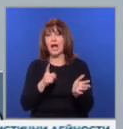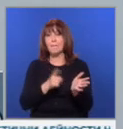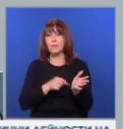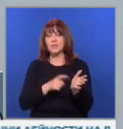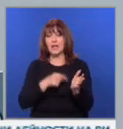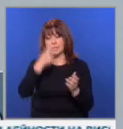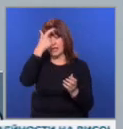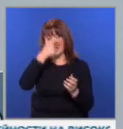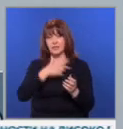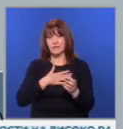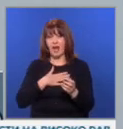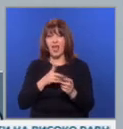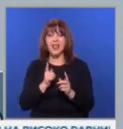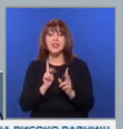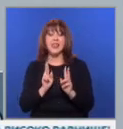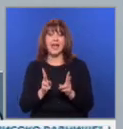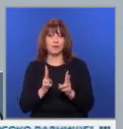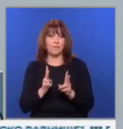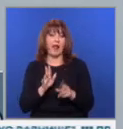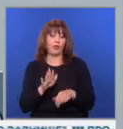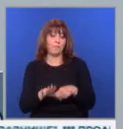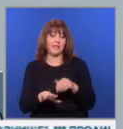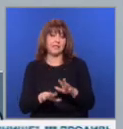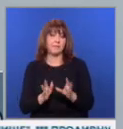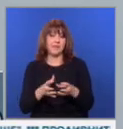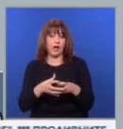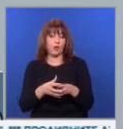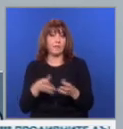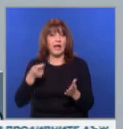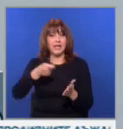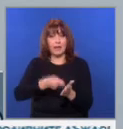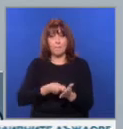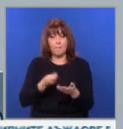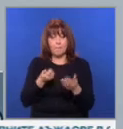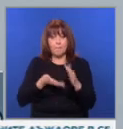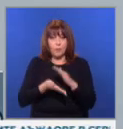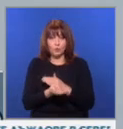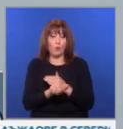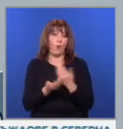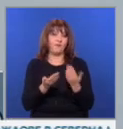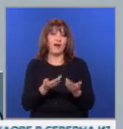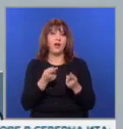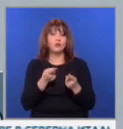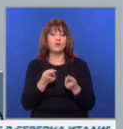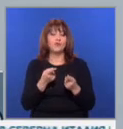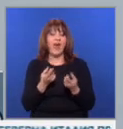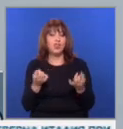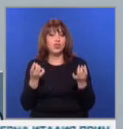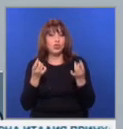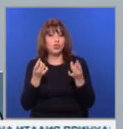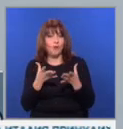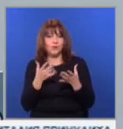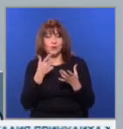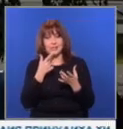нормално да сме в ситуация, при която престъпни групи подкупват избиратели. Това е сравнително ново явление за Молдова и опасност за